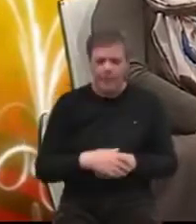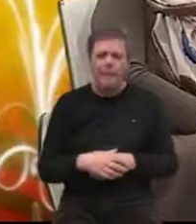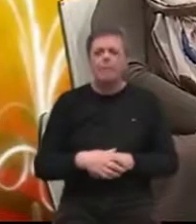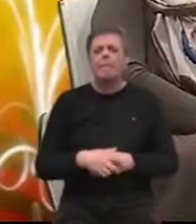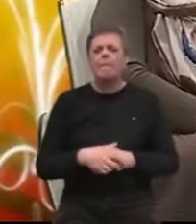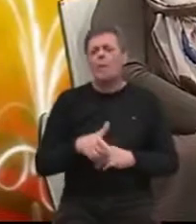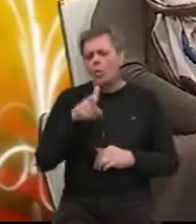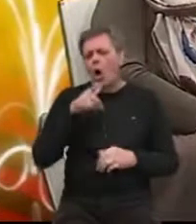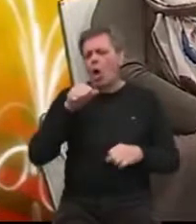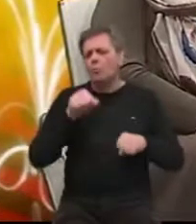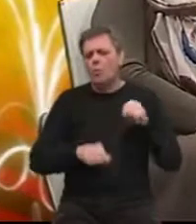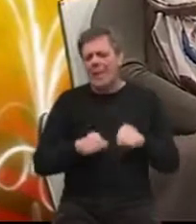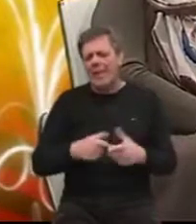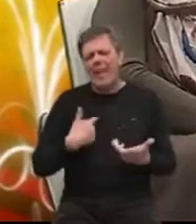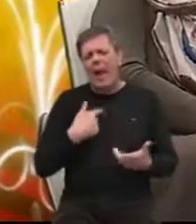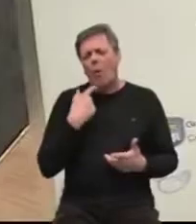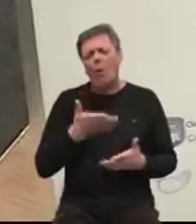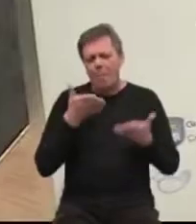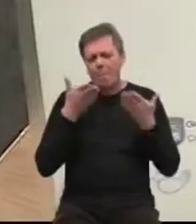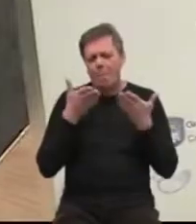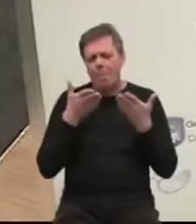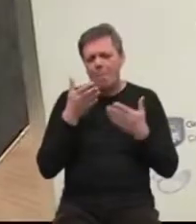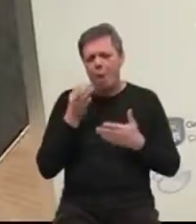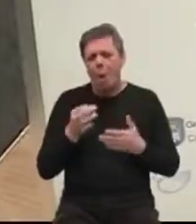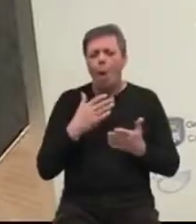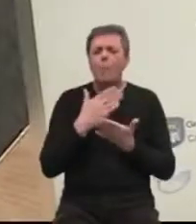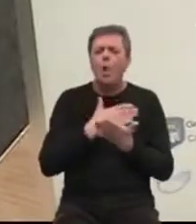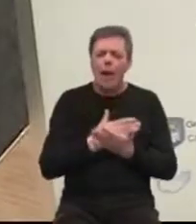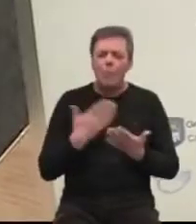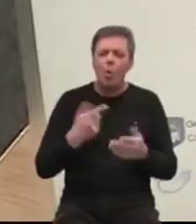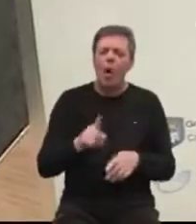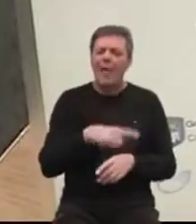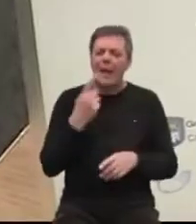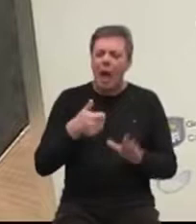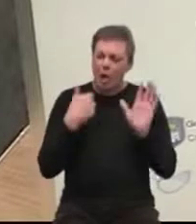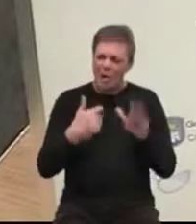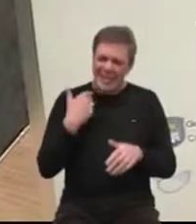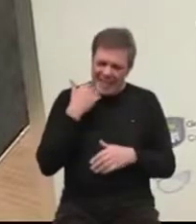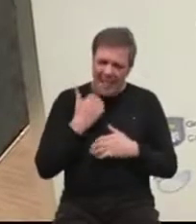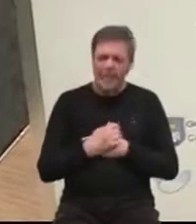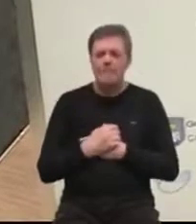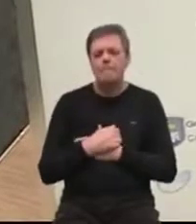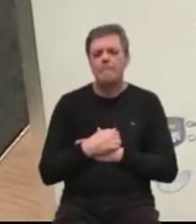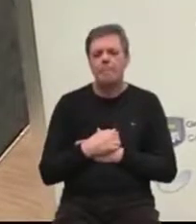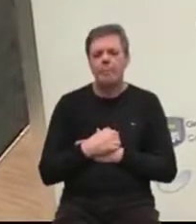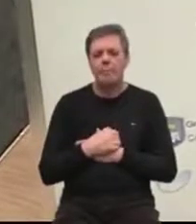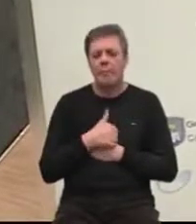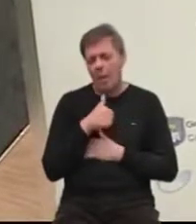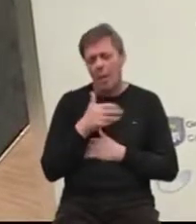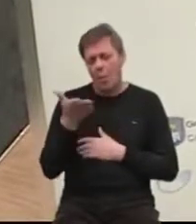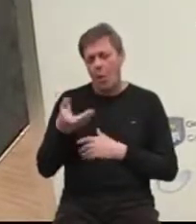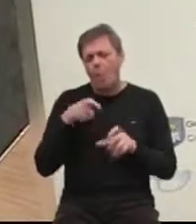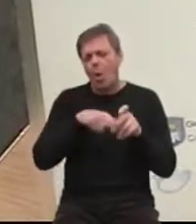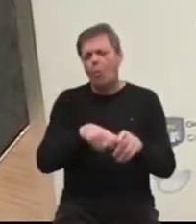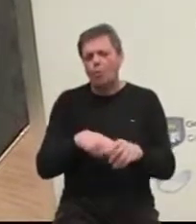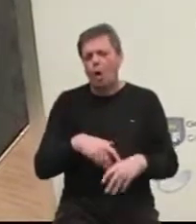osposobljavanju djelatnika, govorim o programu koji je trajao 60 sati i u kojoj je bilo